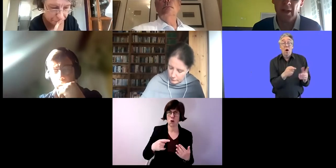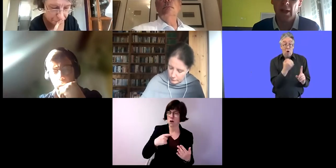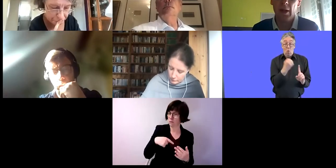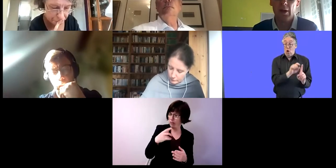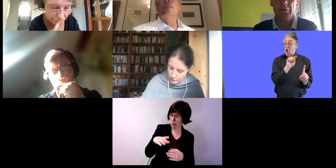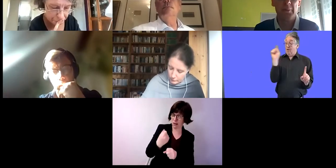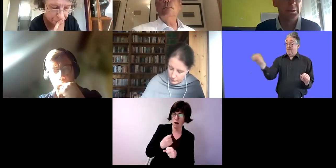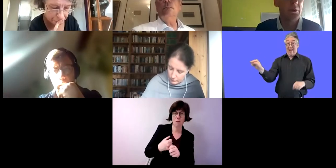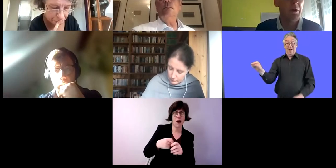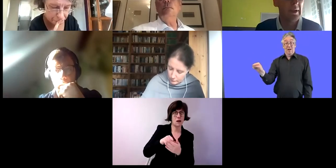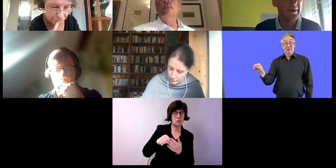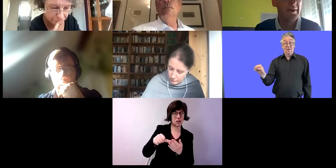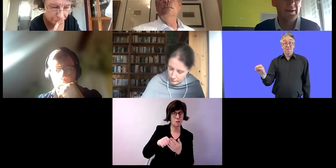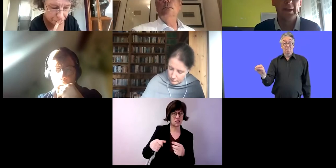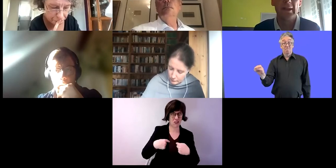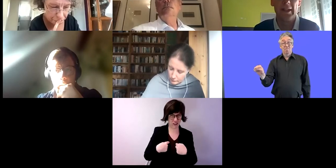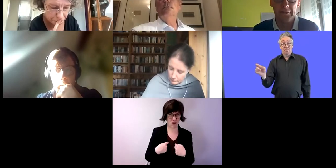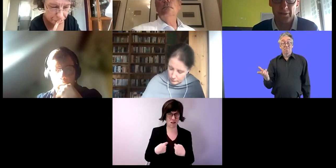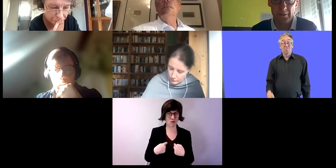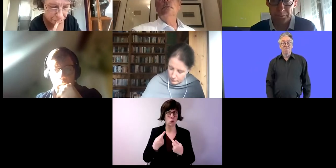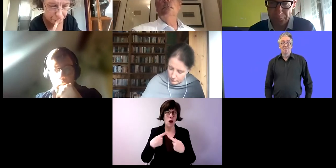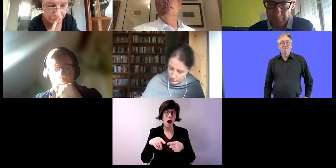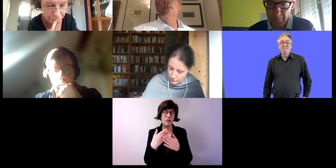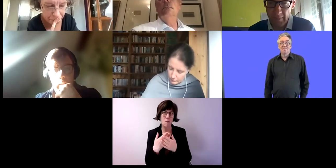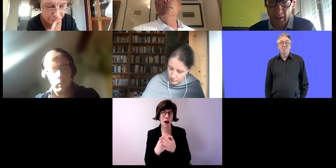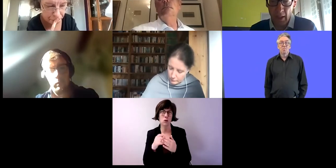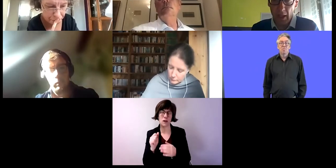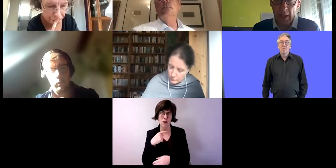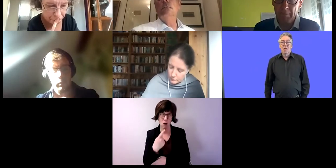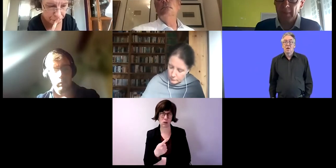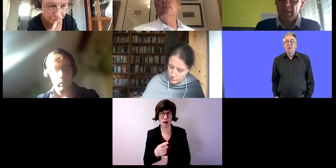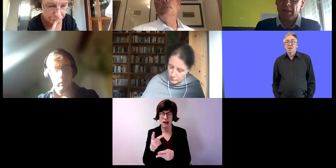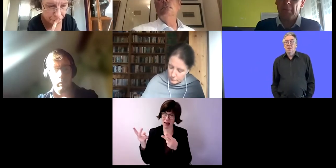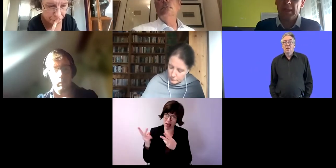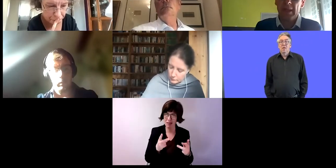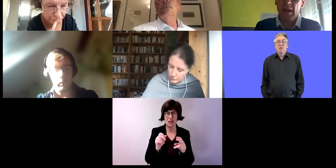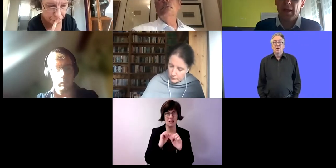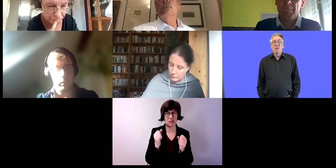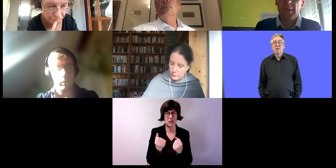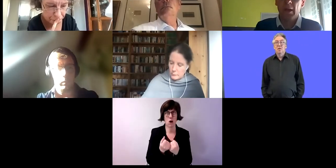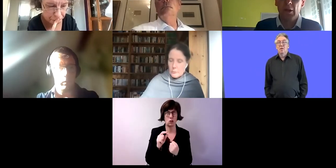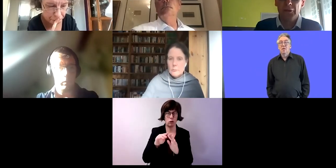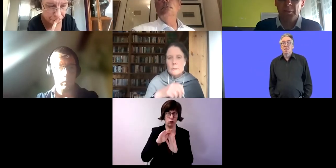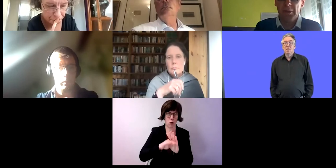beschäftigt und bezahlt. Und viele andere Beispiele könnte ich da auch nennen für dieses Prinzip.